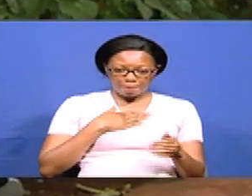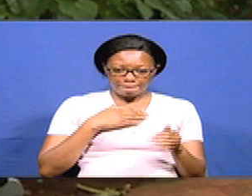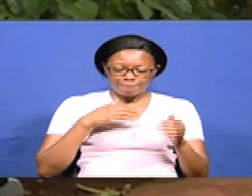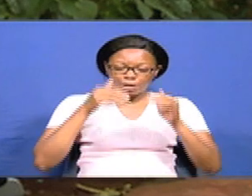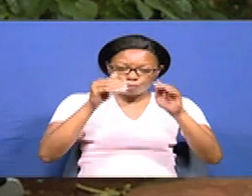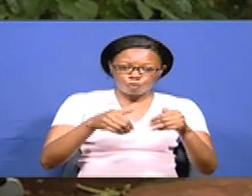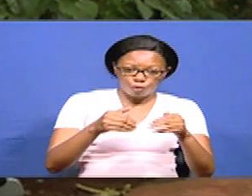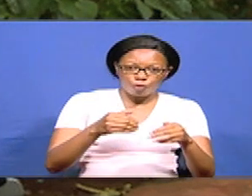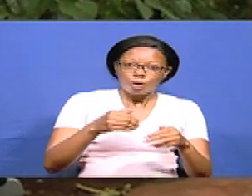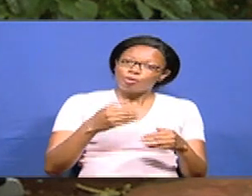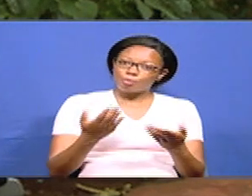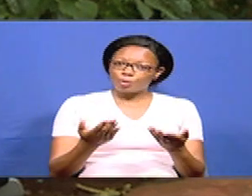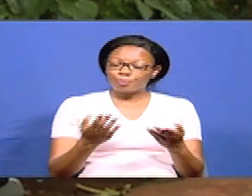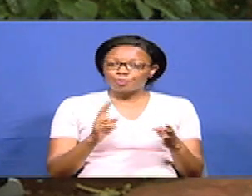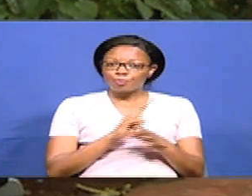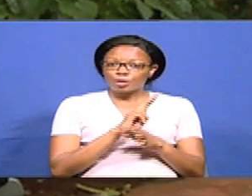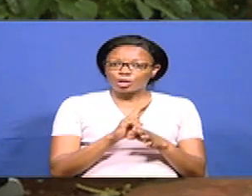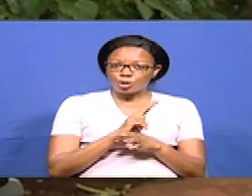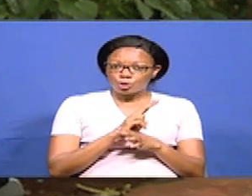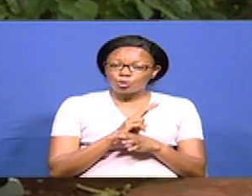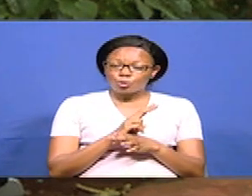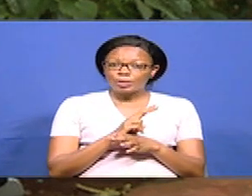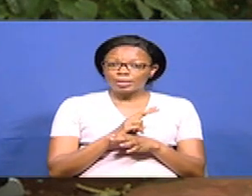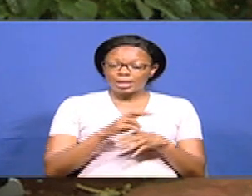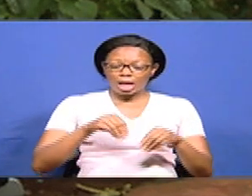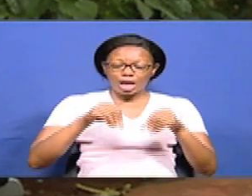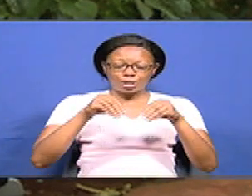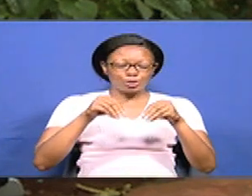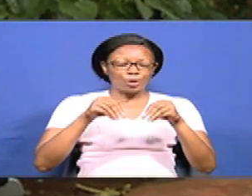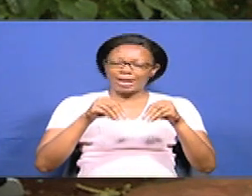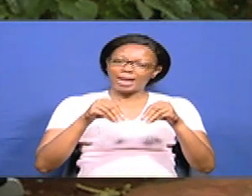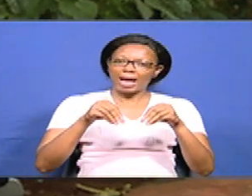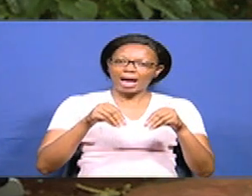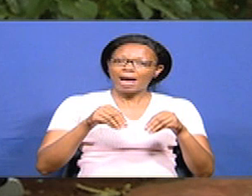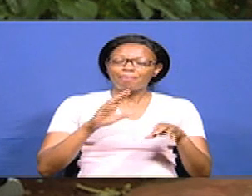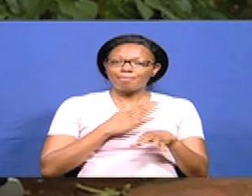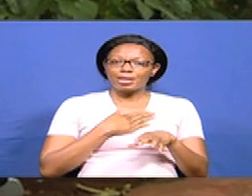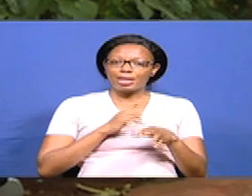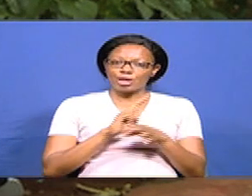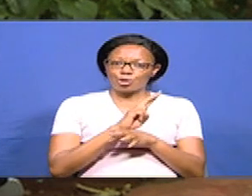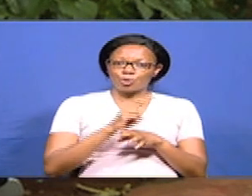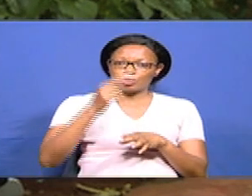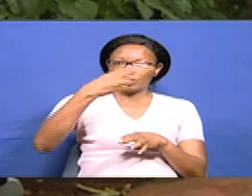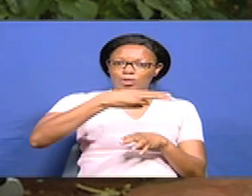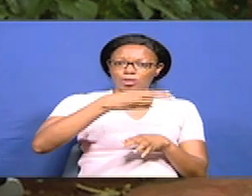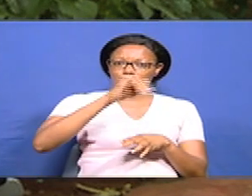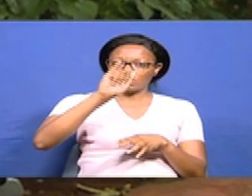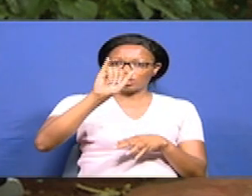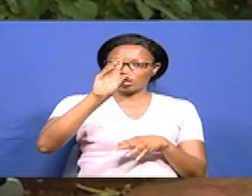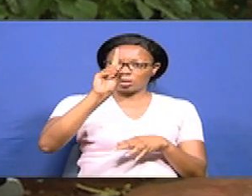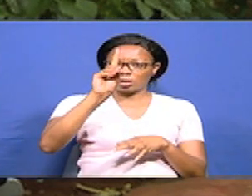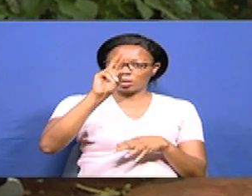Ni kufarm bila kutumia mchanga na inatumia minimum lota pia.